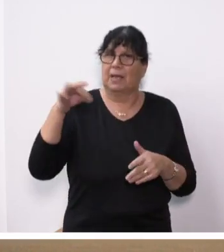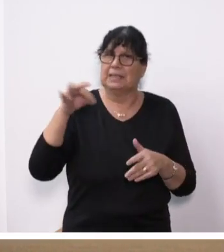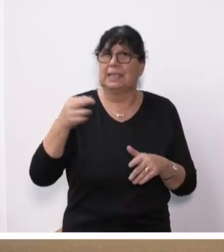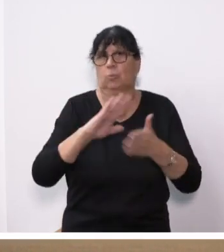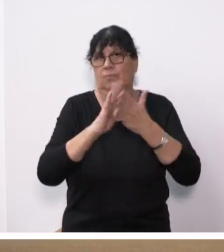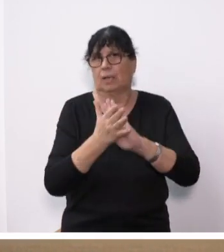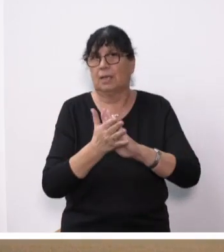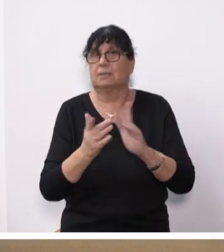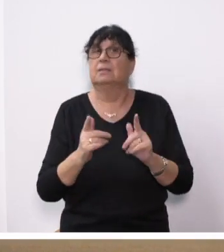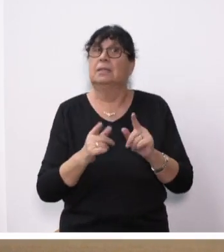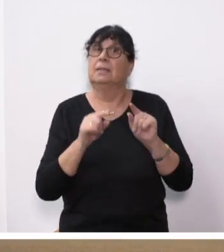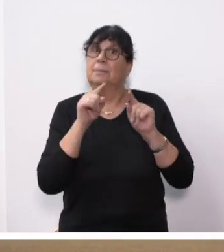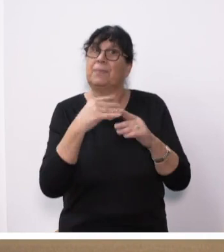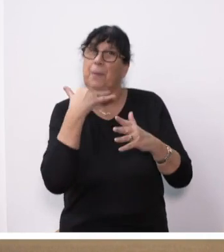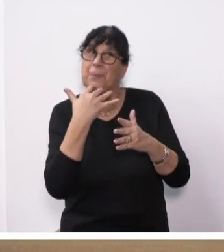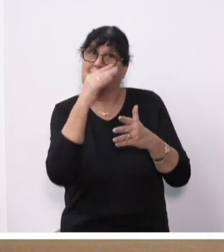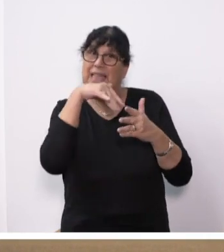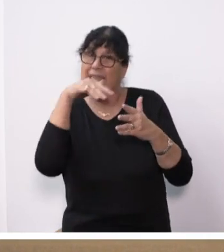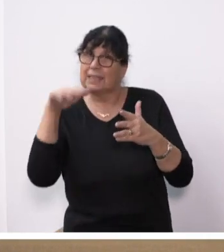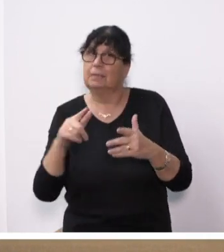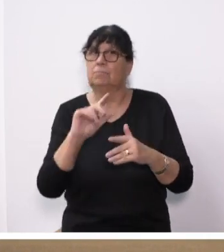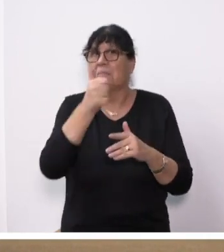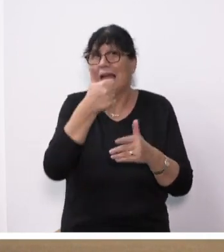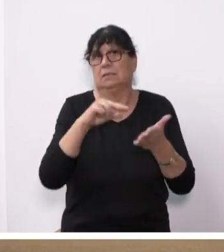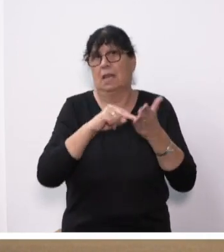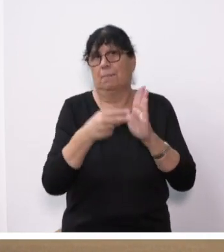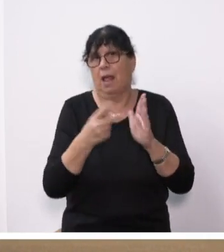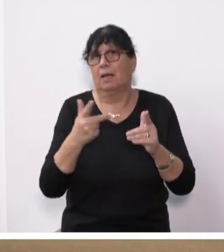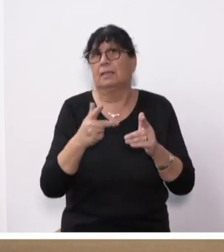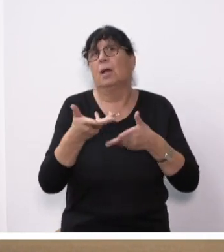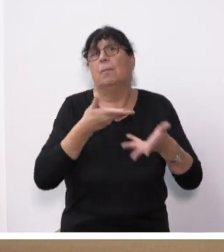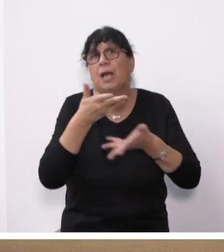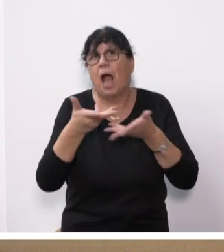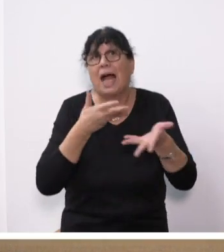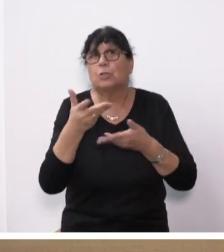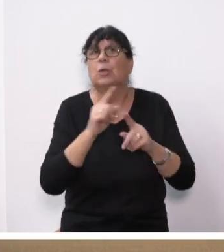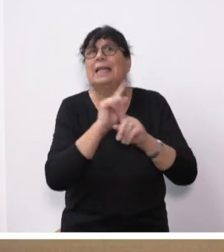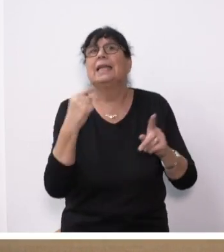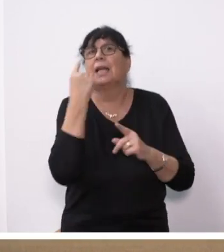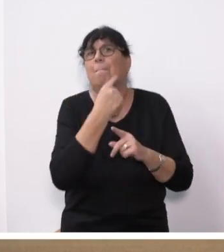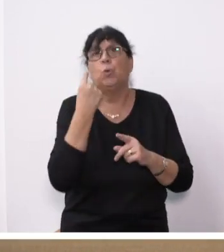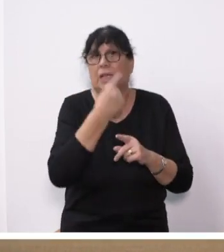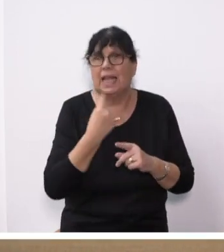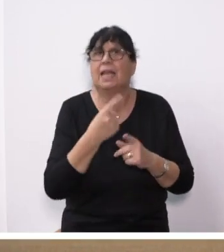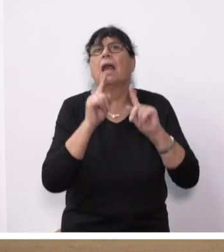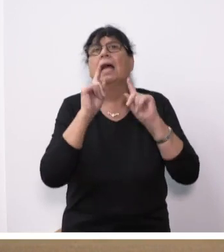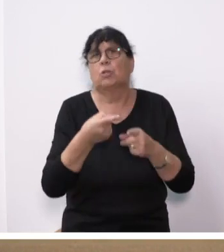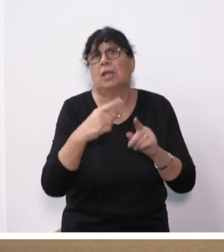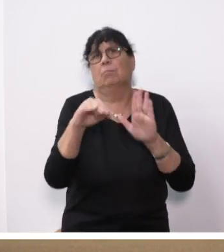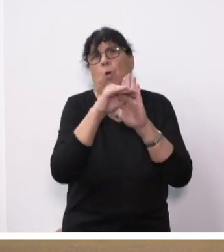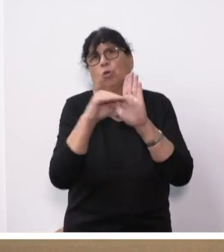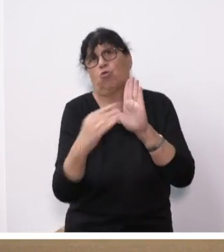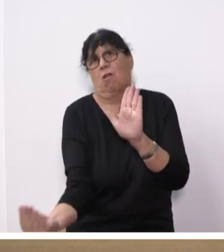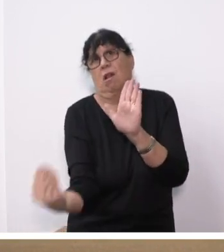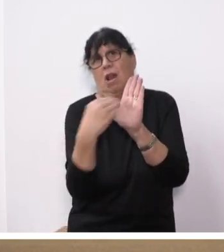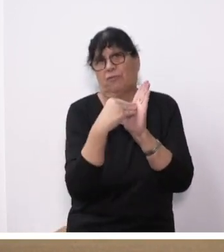übereingekommen, dass die Berichterstattungen über die Einzelplanberatungen nicht mündlich erstattet, sondern zu Protokoll gegeben